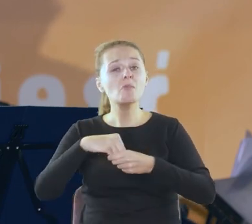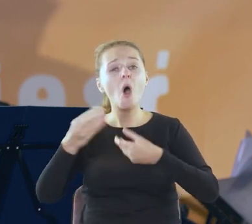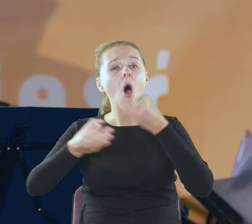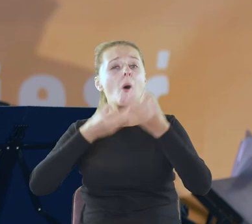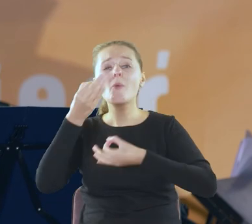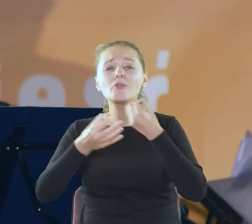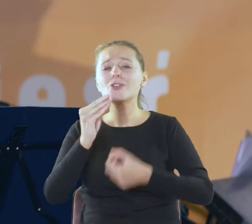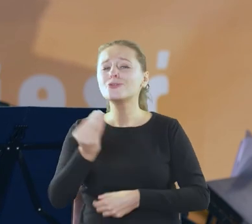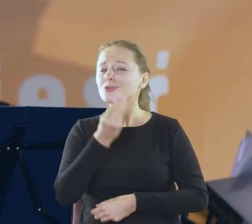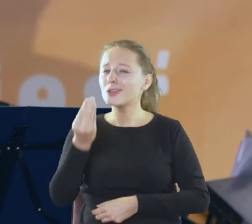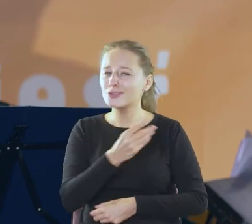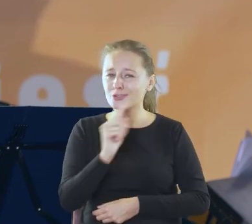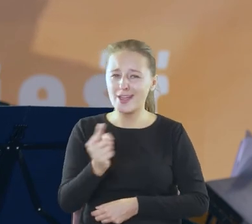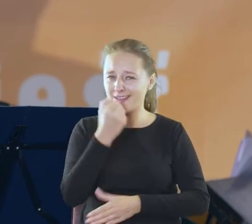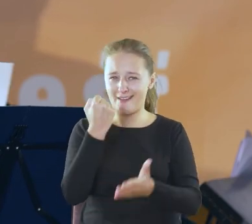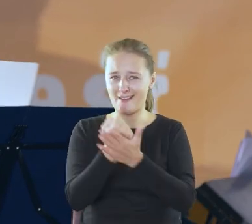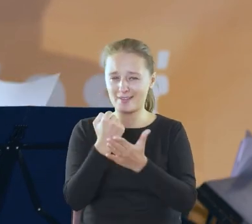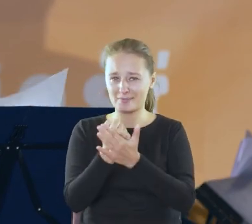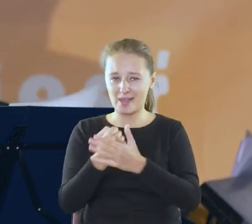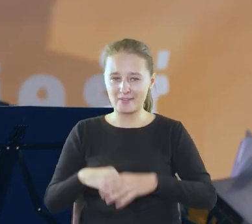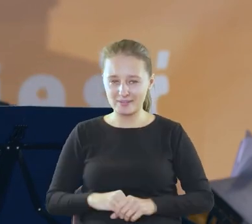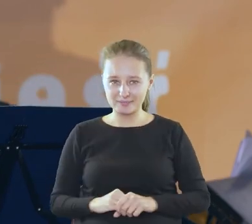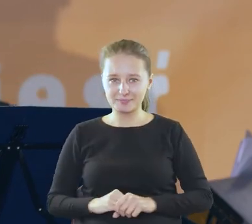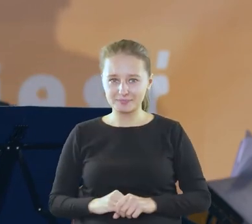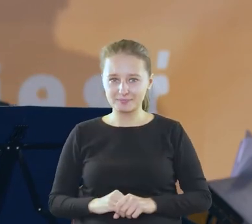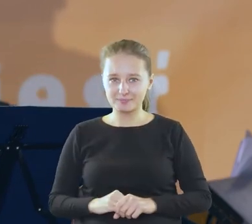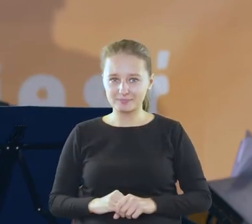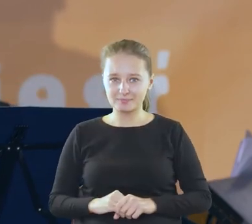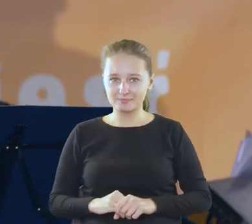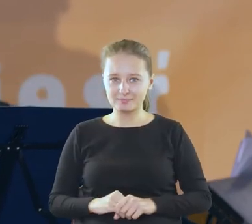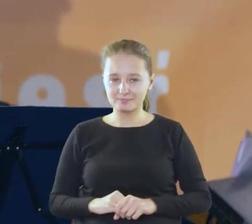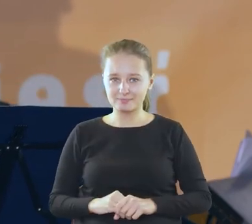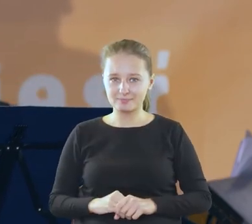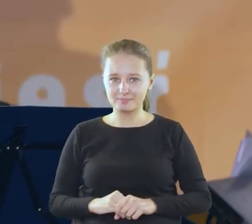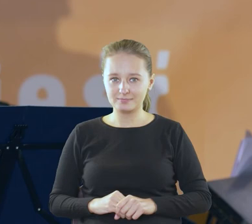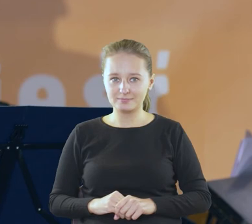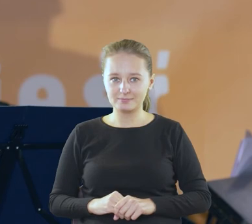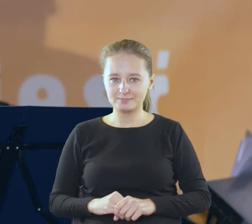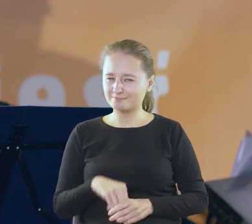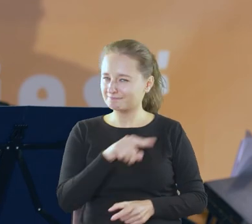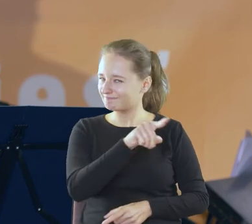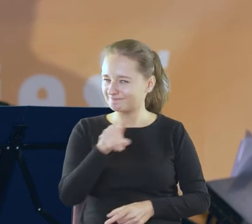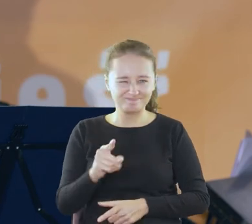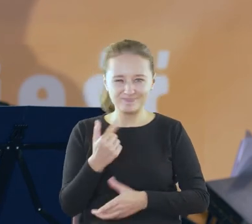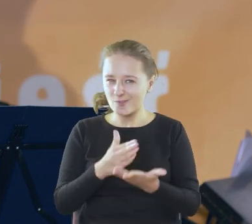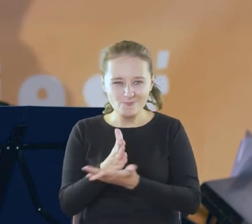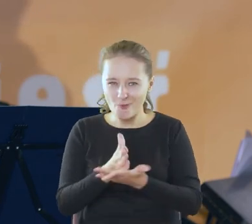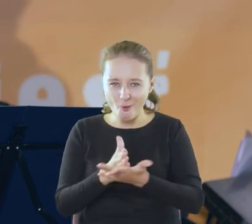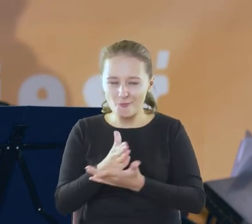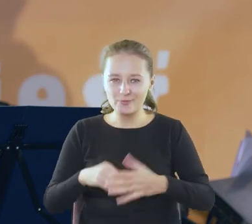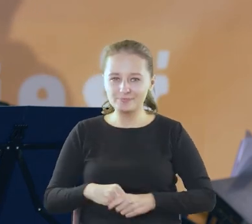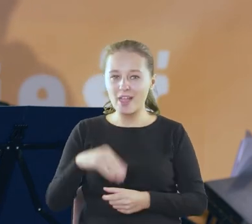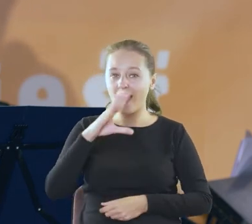jedna rzecz taka, która sprawia nie uwierzycie że Eliza